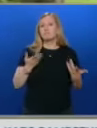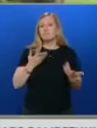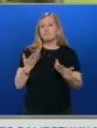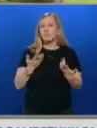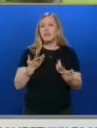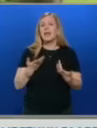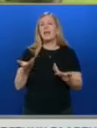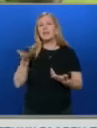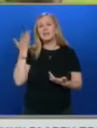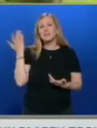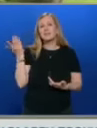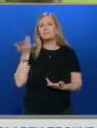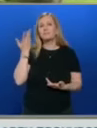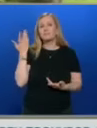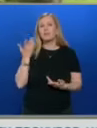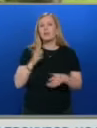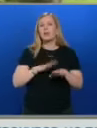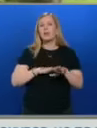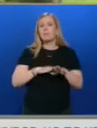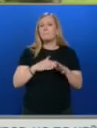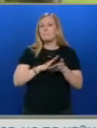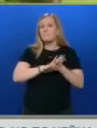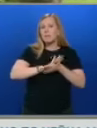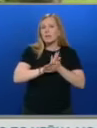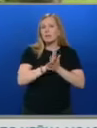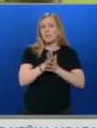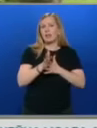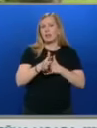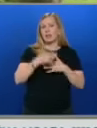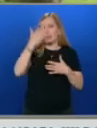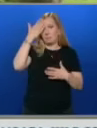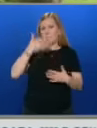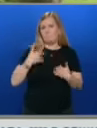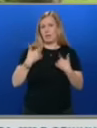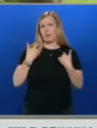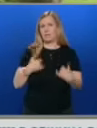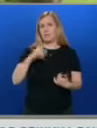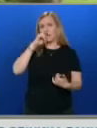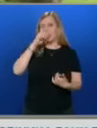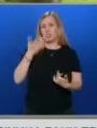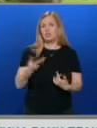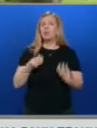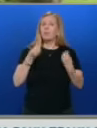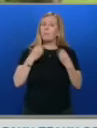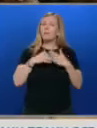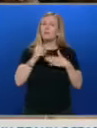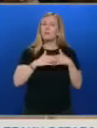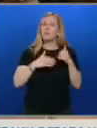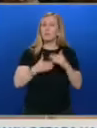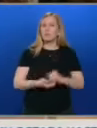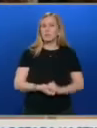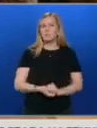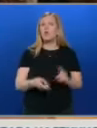с неопетнен престиж в обществото и добър професионалист.